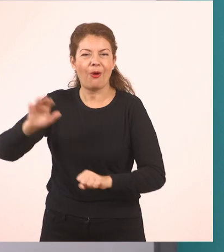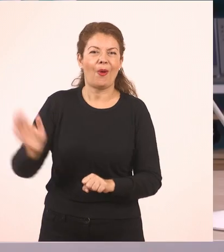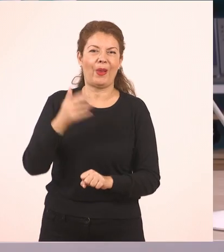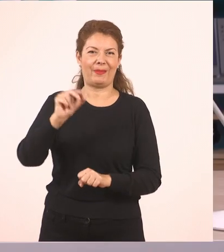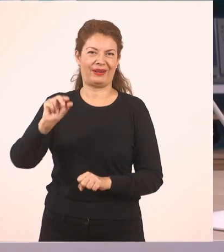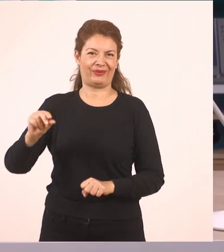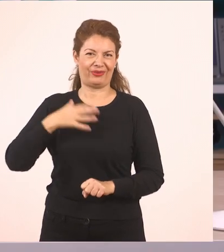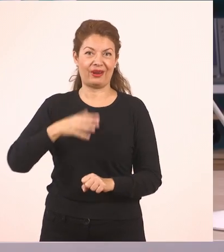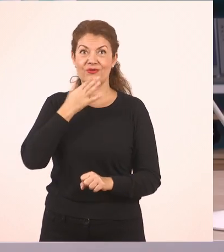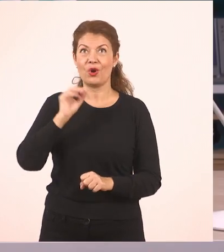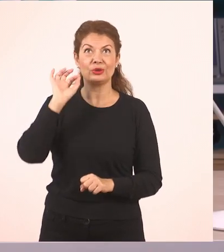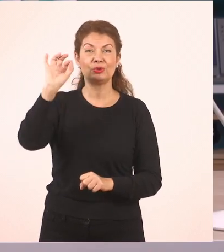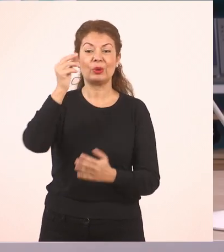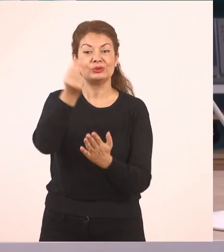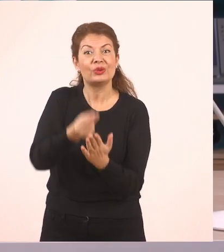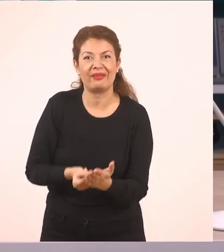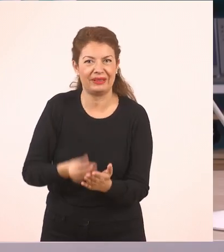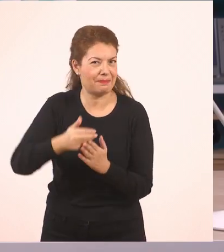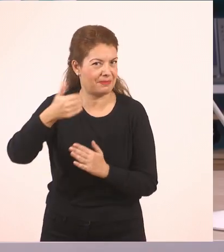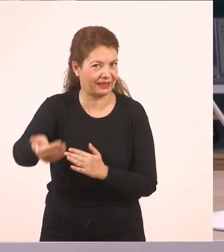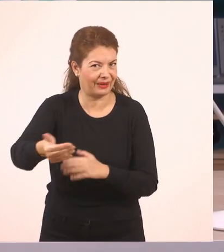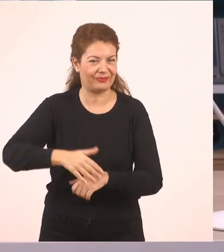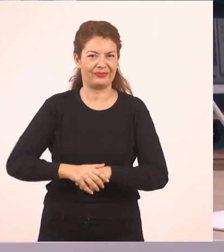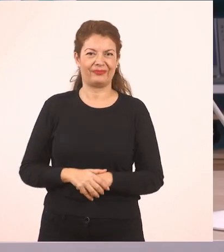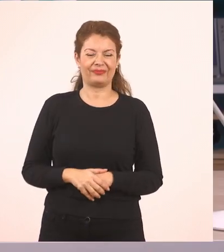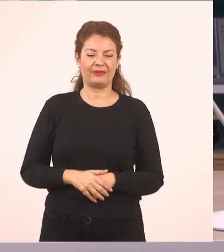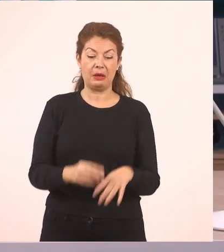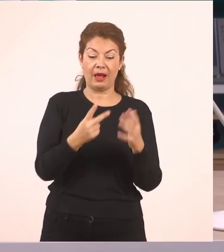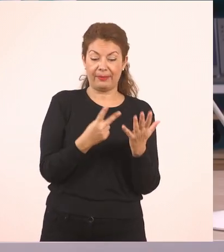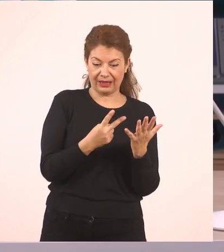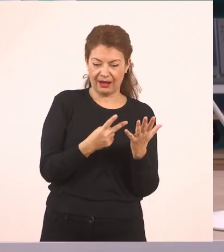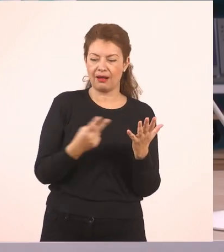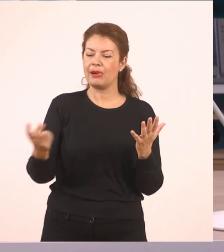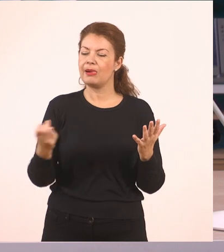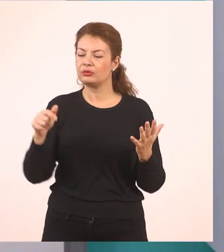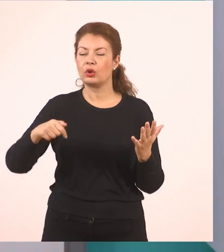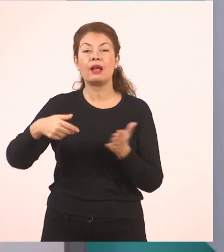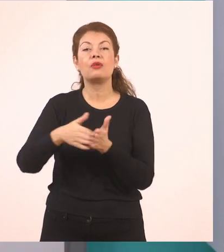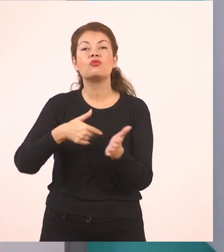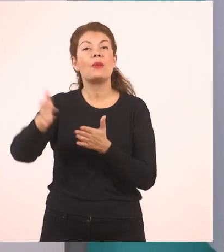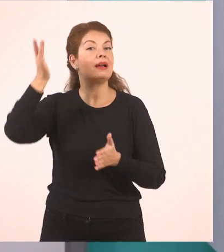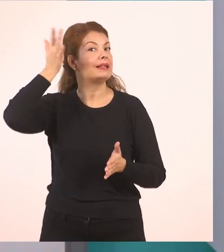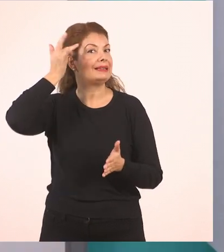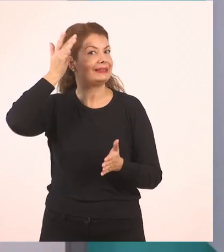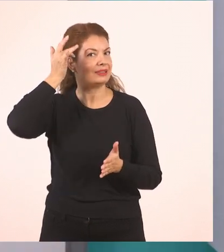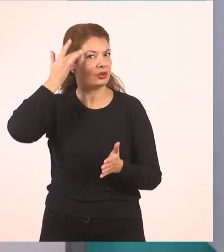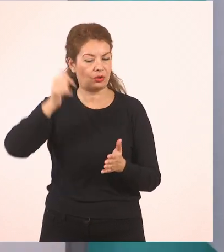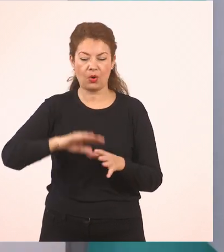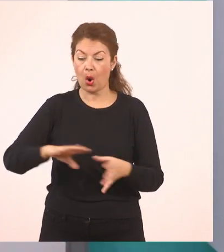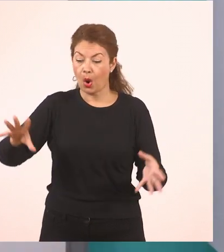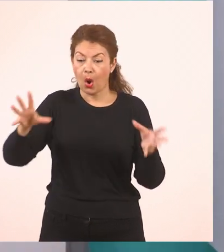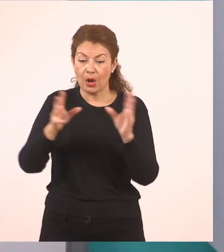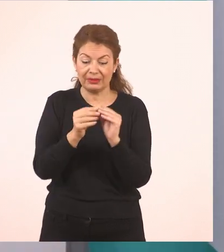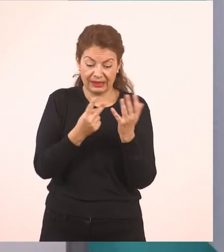ζωγραφιά μου. 7, λοιπόν. Και παίρνω άλλον έναν κίτρινο που μου αρέσει πολύ. Και τους κάνω 8.